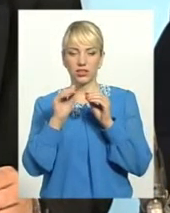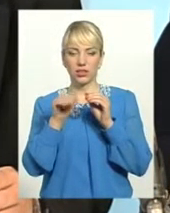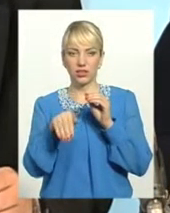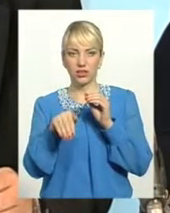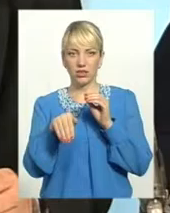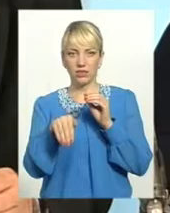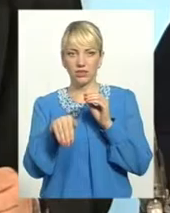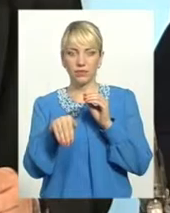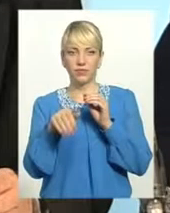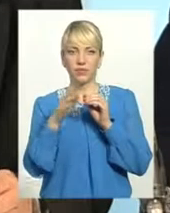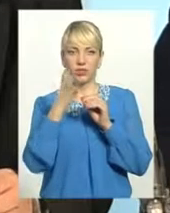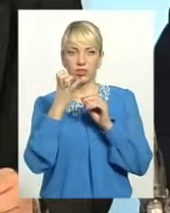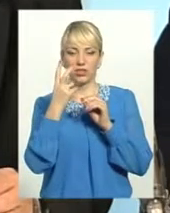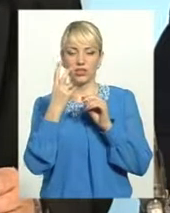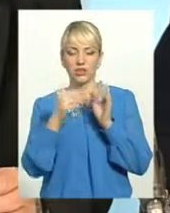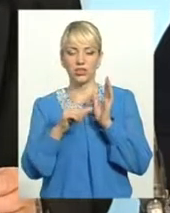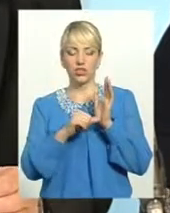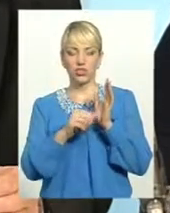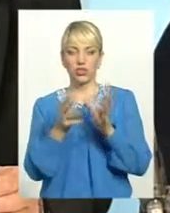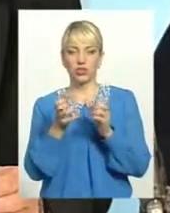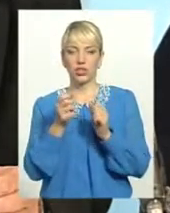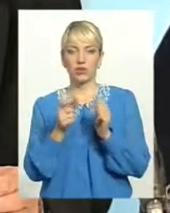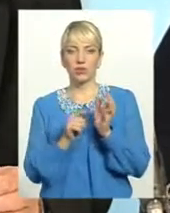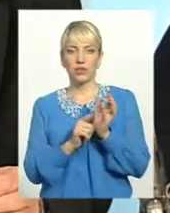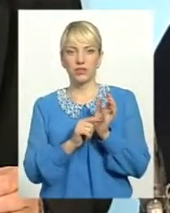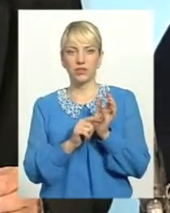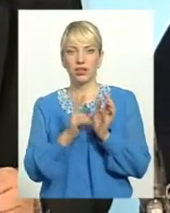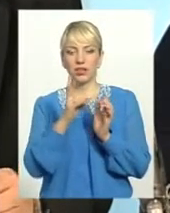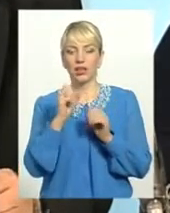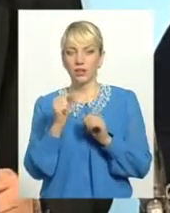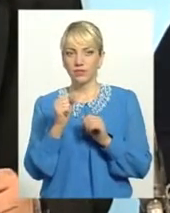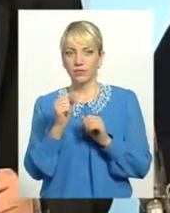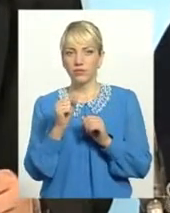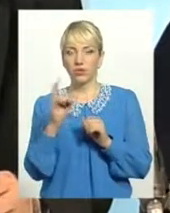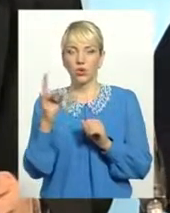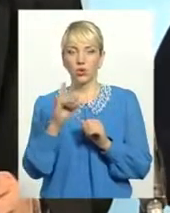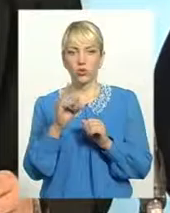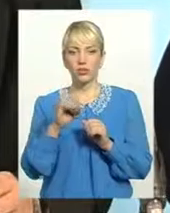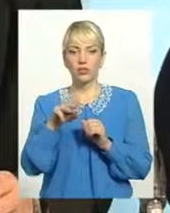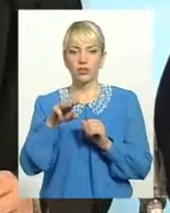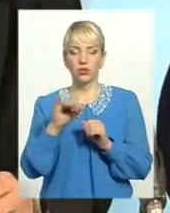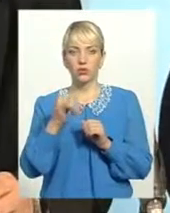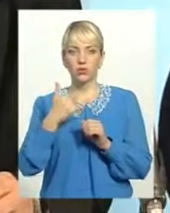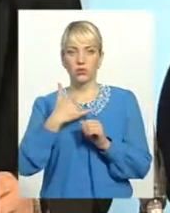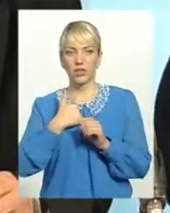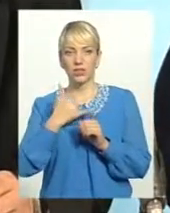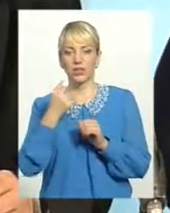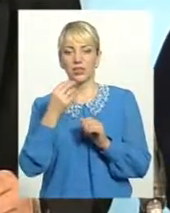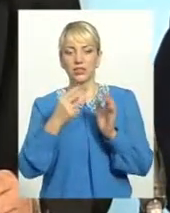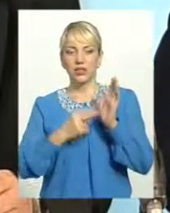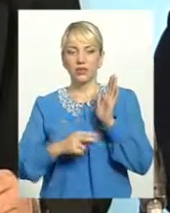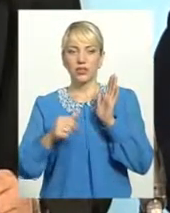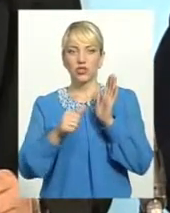426 одержувачів пенсій саме на розміри, то у нас 76